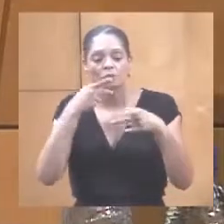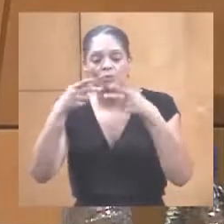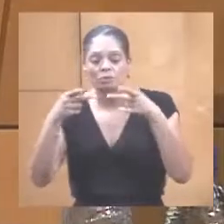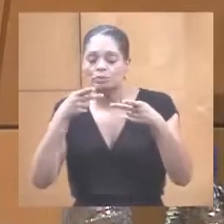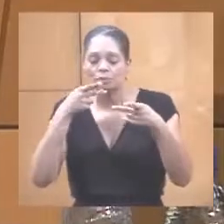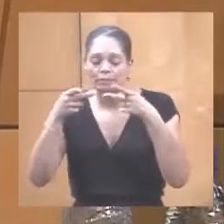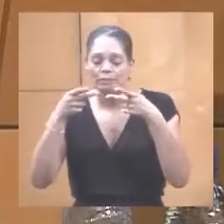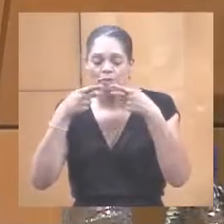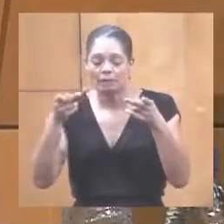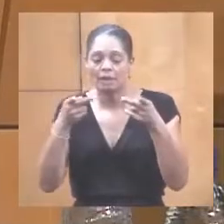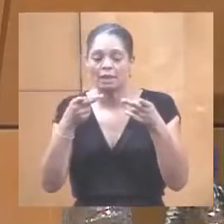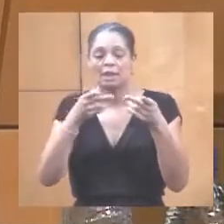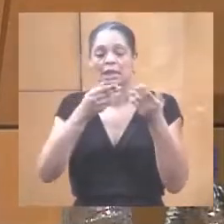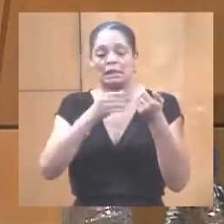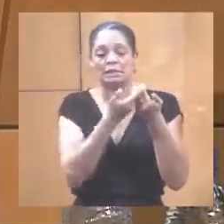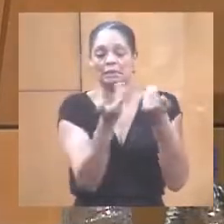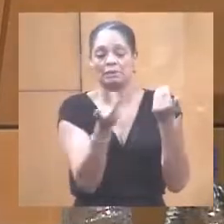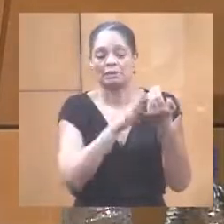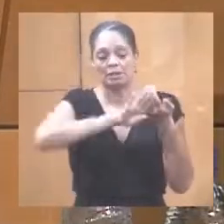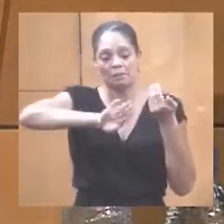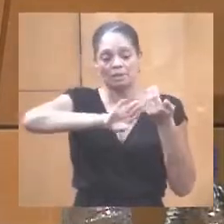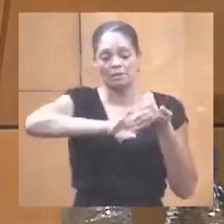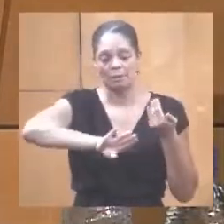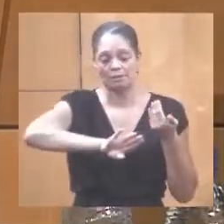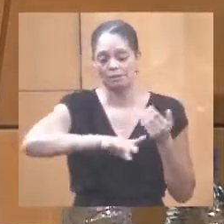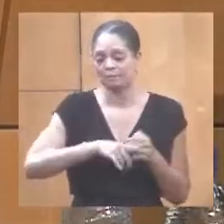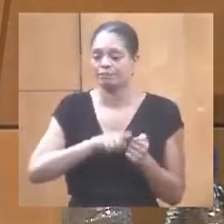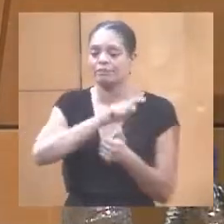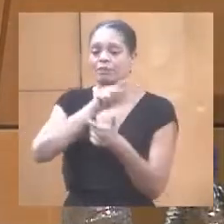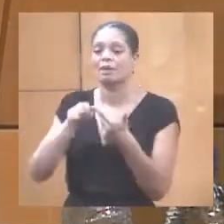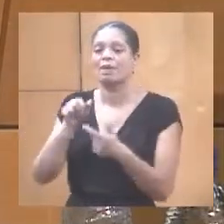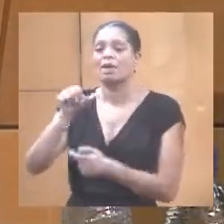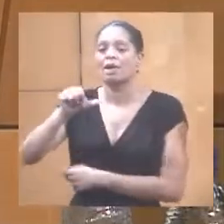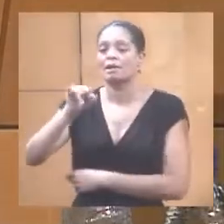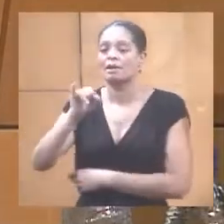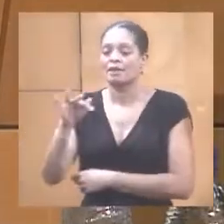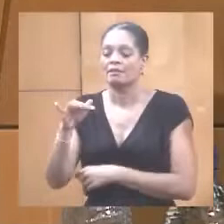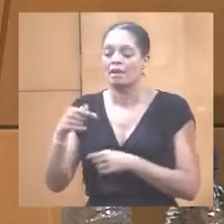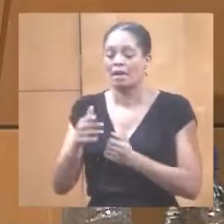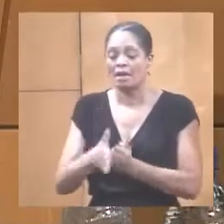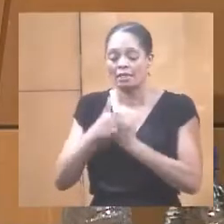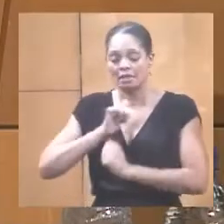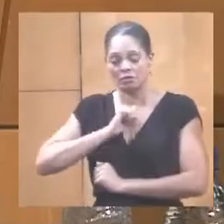Et puis il a l'aide individuelle que nous avons votée ici.